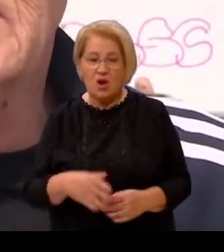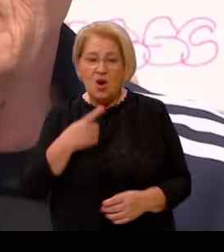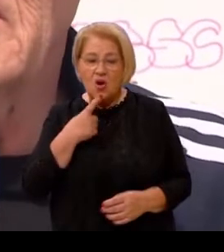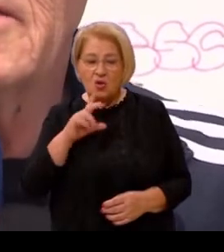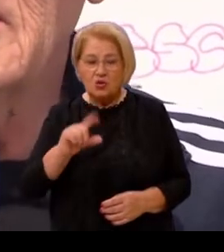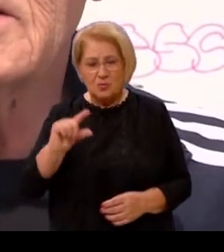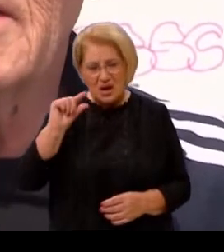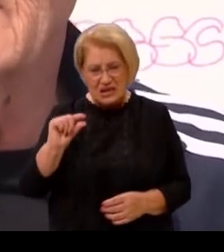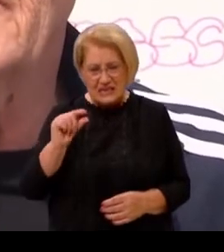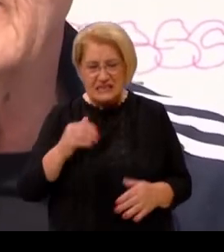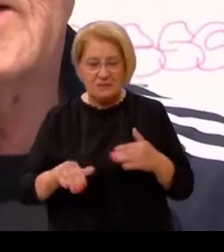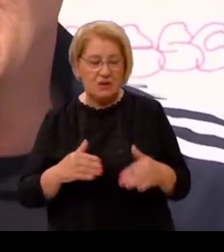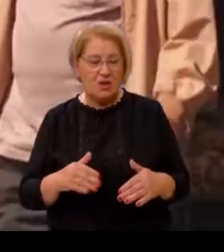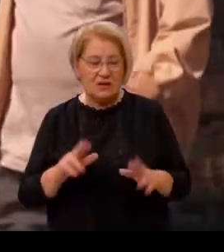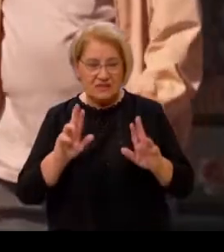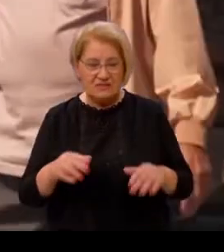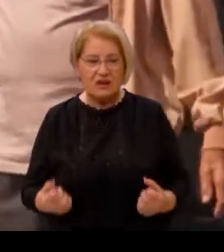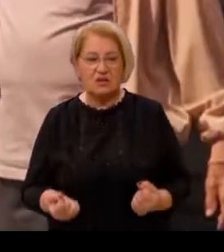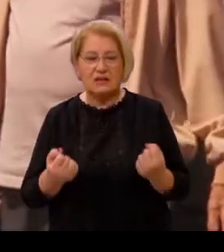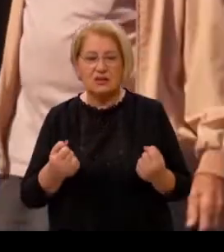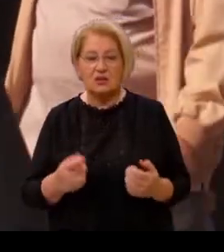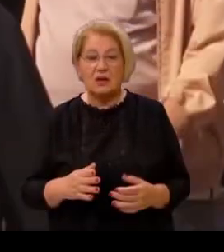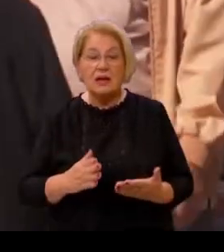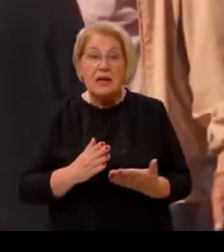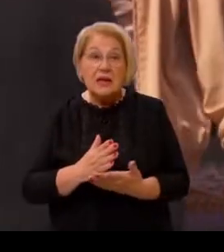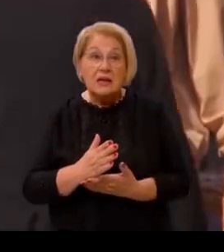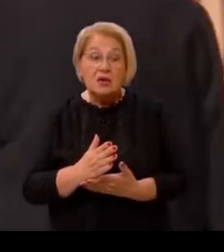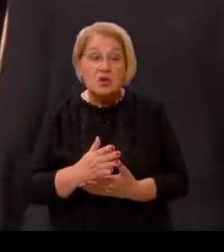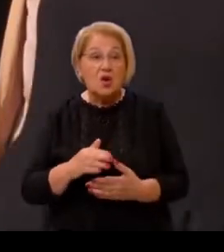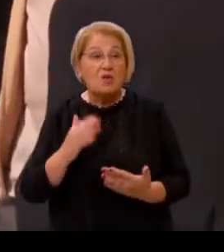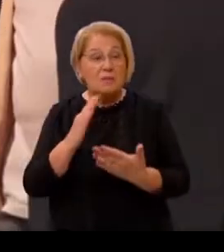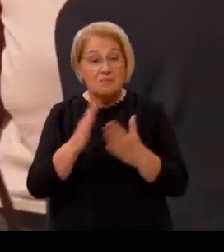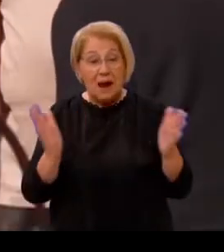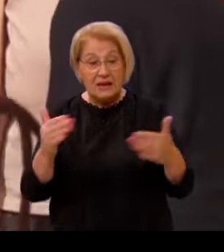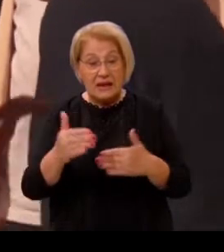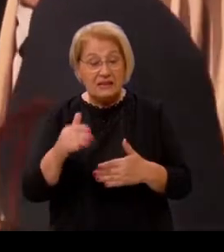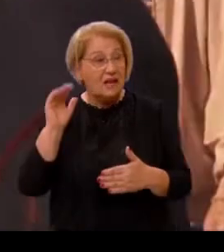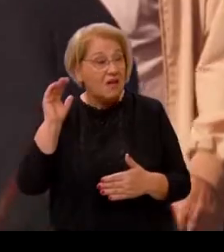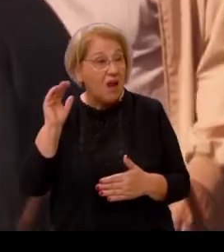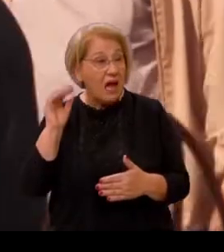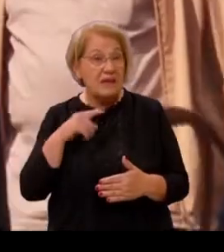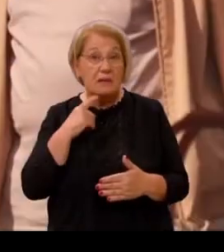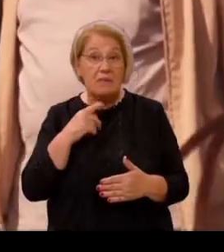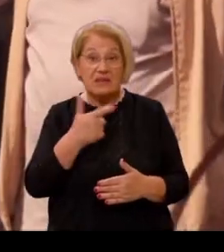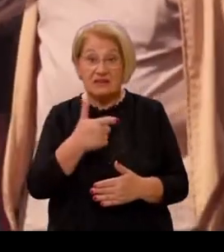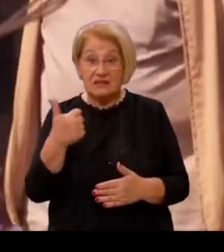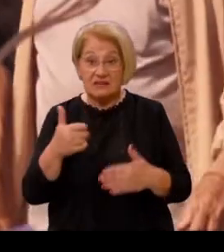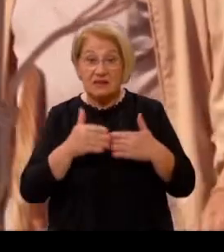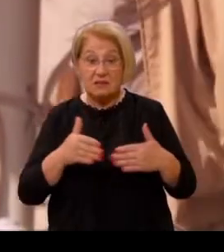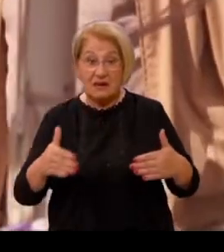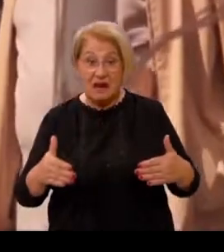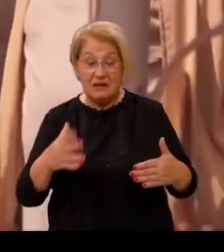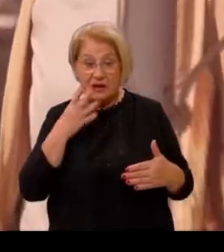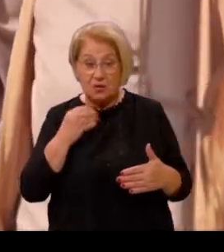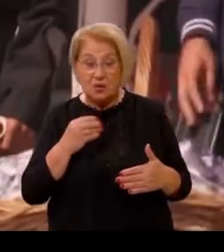diskreti rolu, nijediti osvarno paket. Kroz paket vlade vrijedan gotovo 21 milijardu kuna, barem je suzbijen strah od